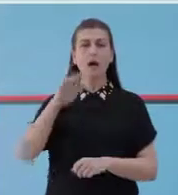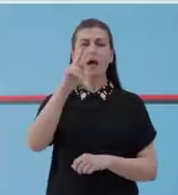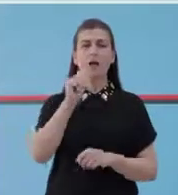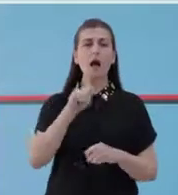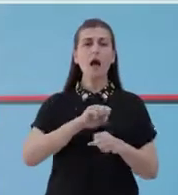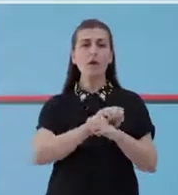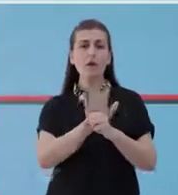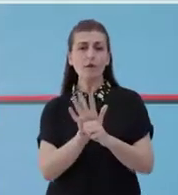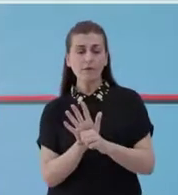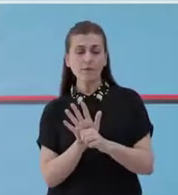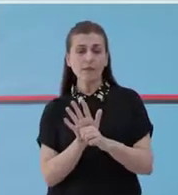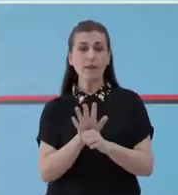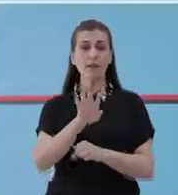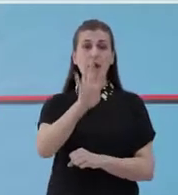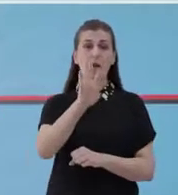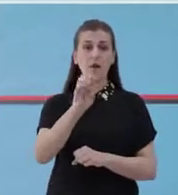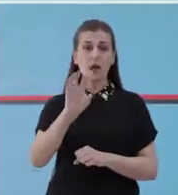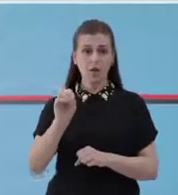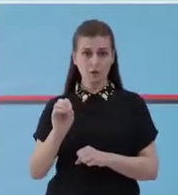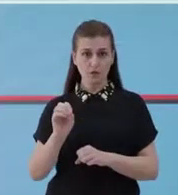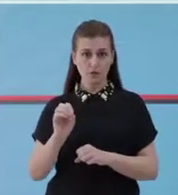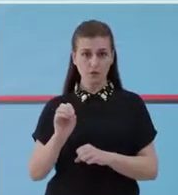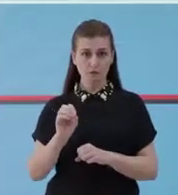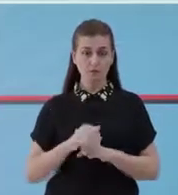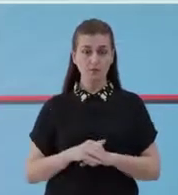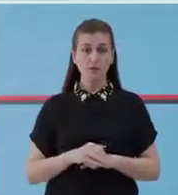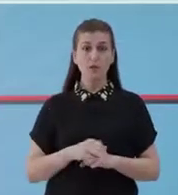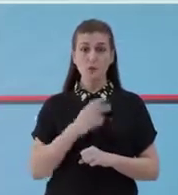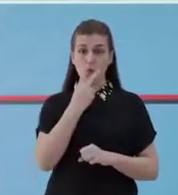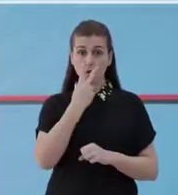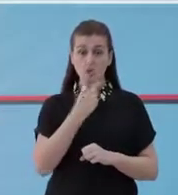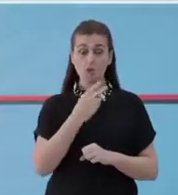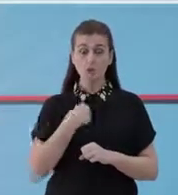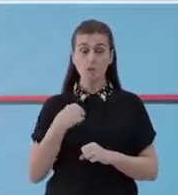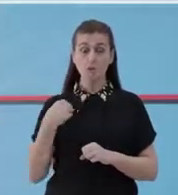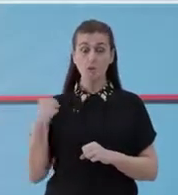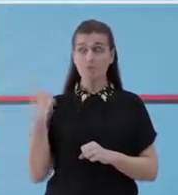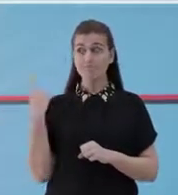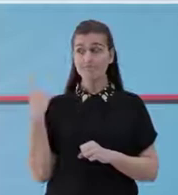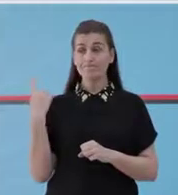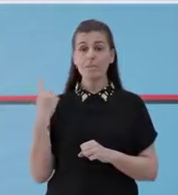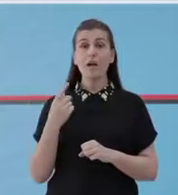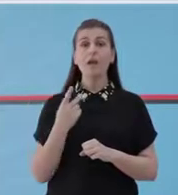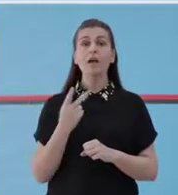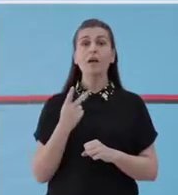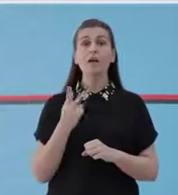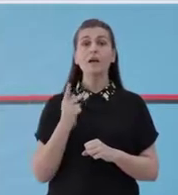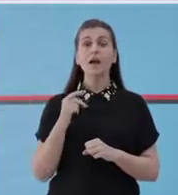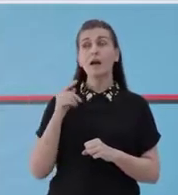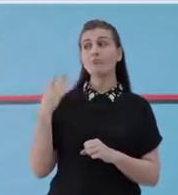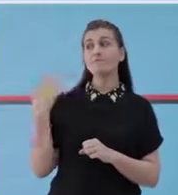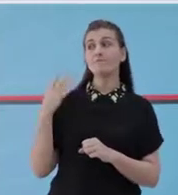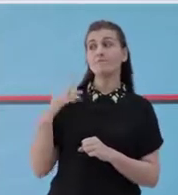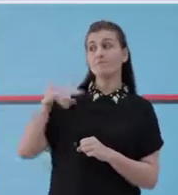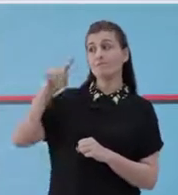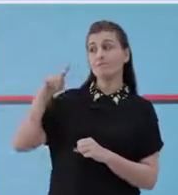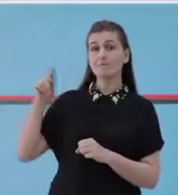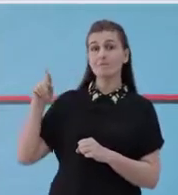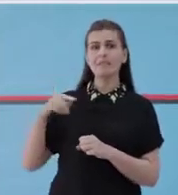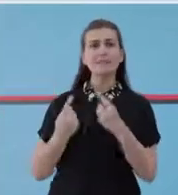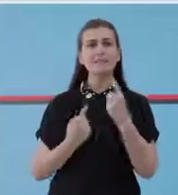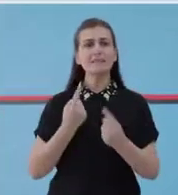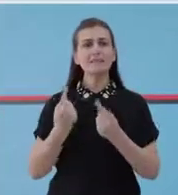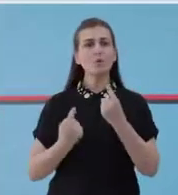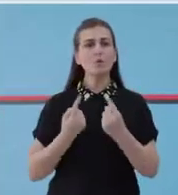të konfirmuara me COVID-19 400 raste. Si që shikoni, është paracitur dhe grafikisht